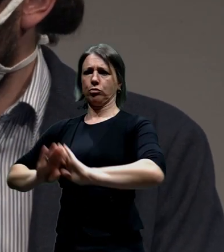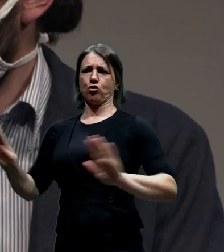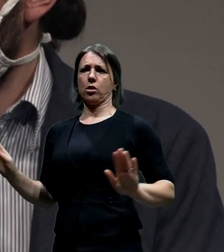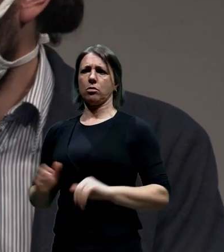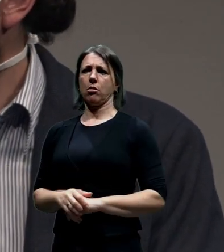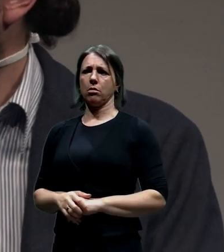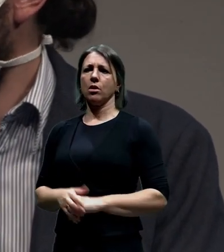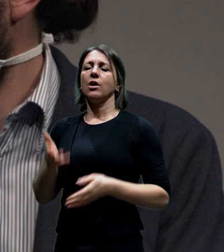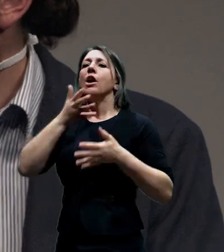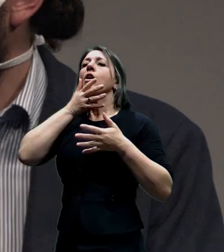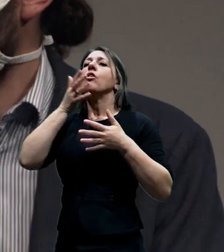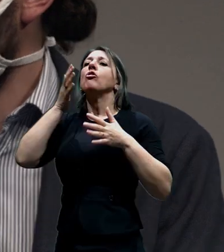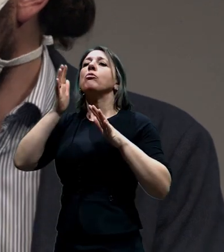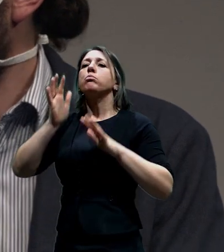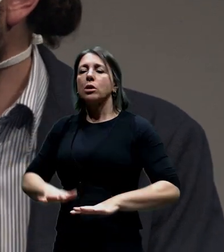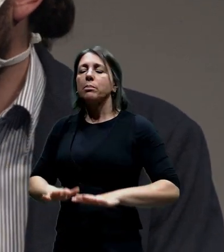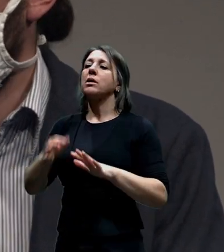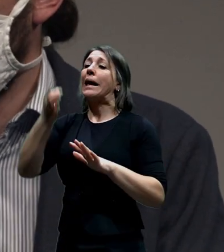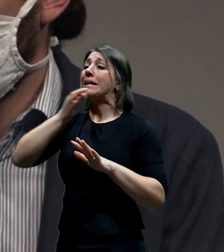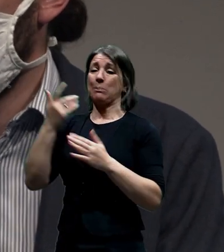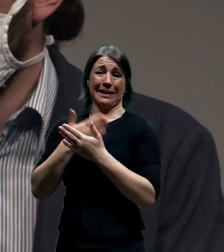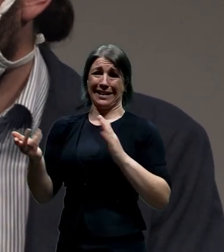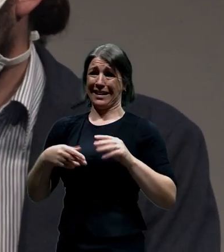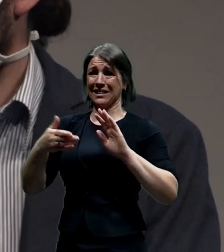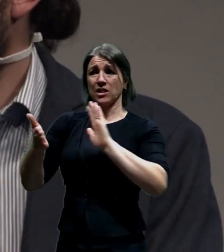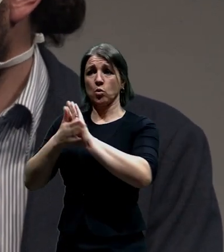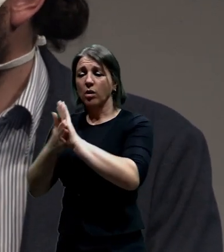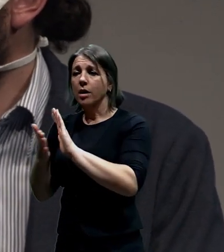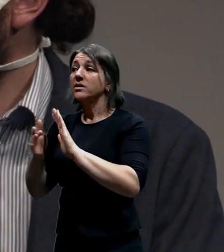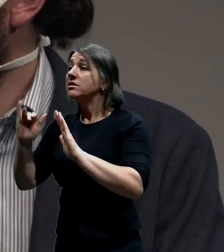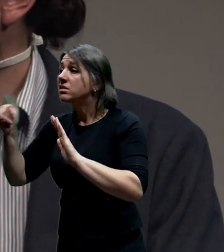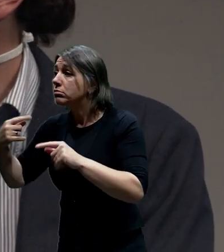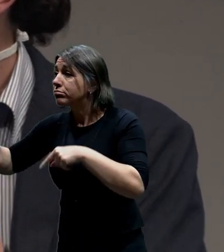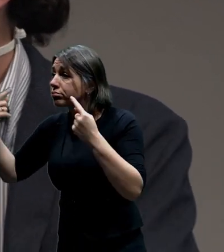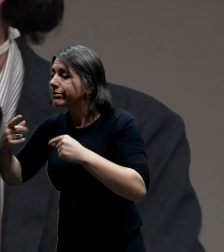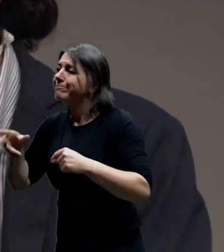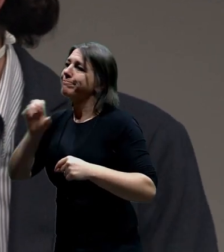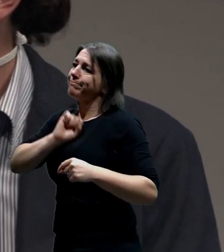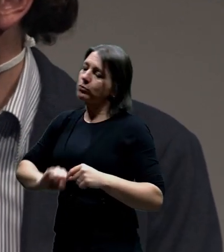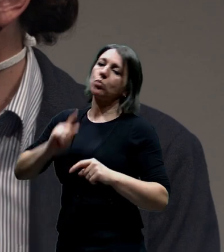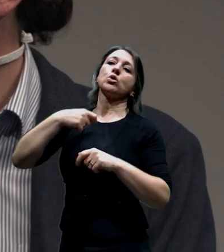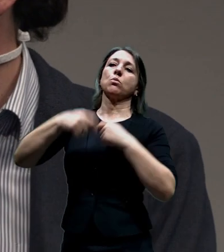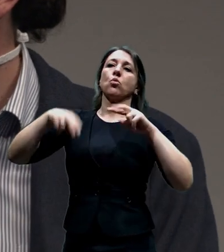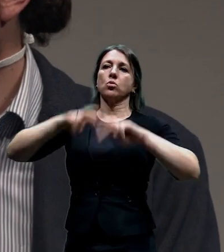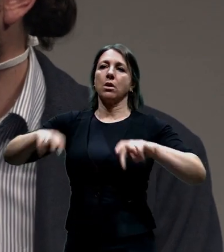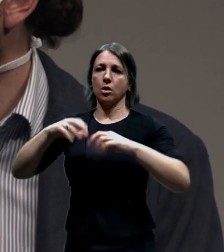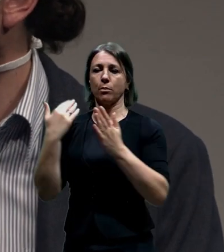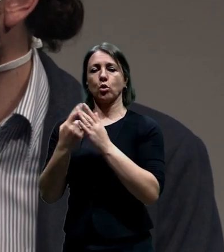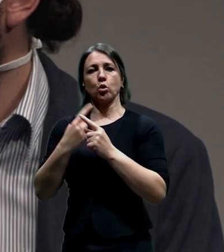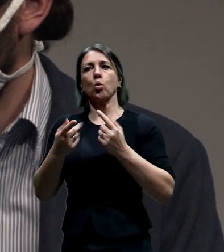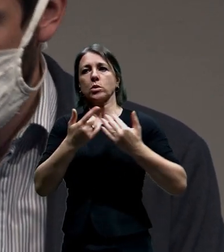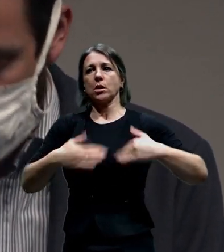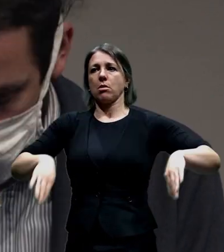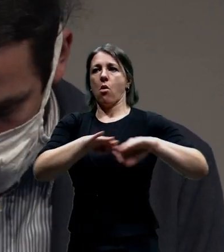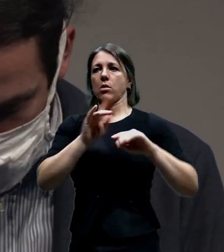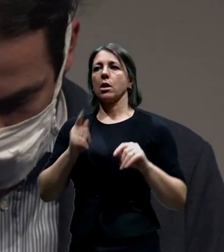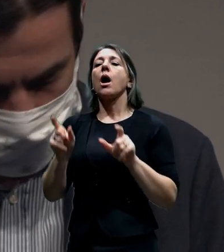bychom se k tomu mohli zpátky vracet a vracet. Takže bych se v tom pánu zastal, že to bylo takové zadání.